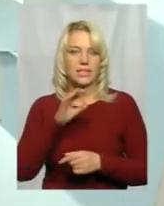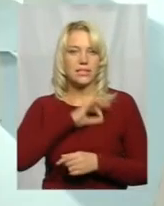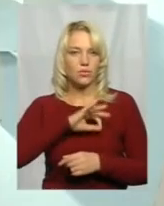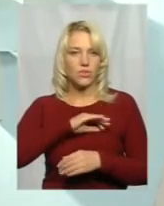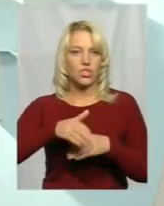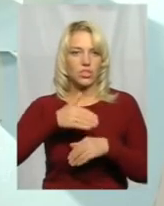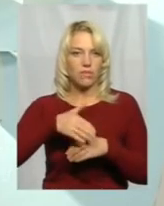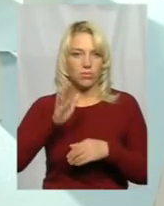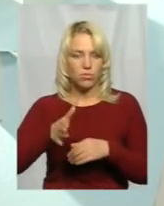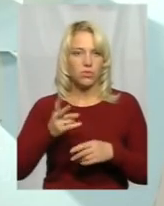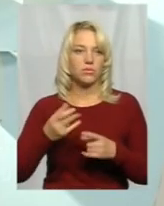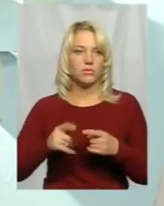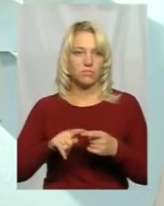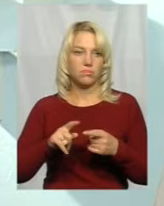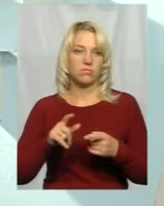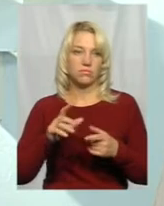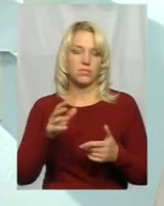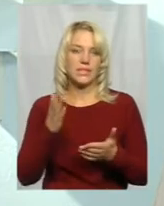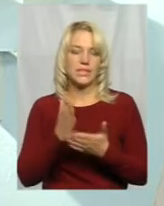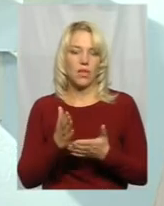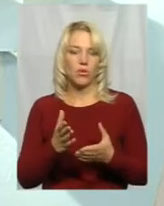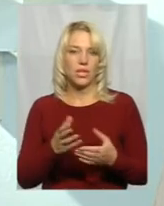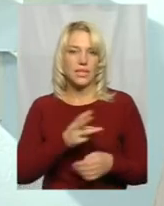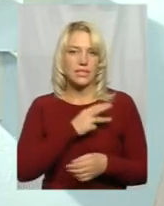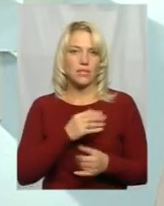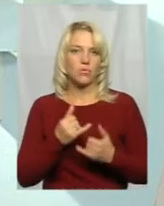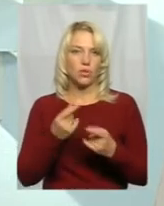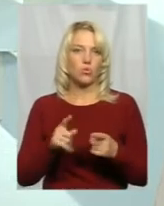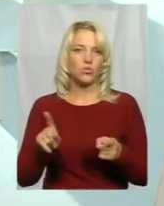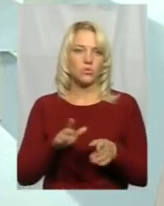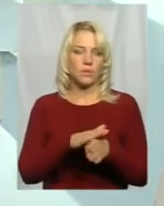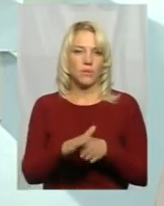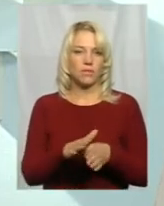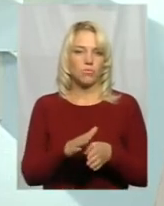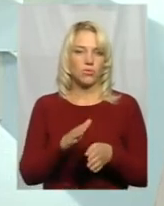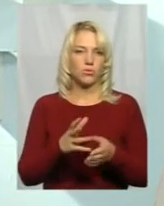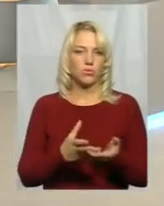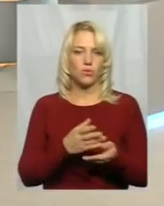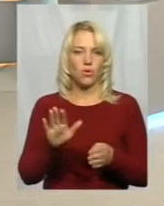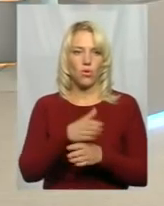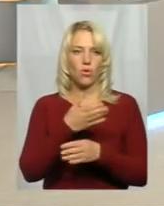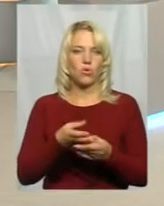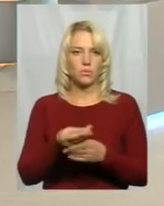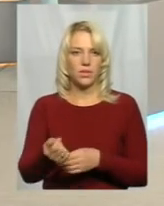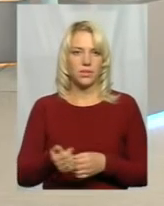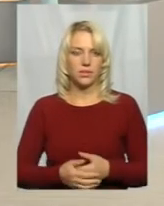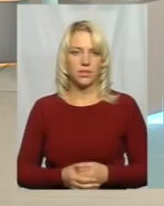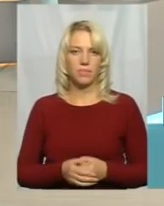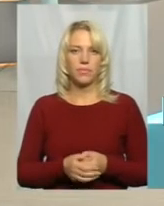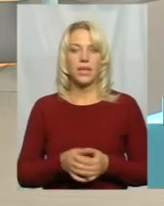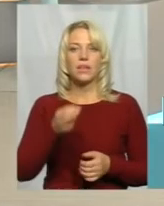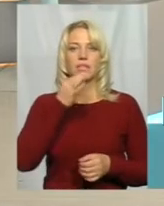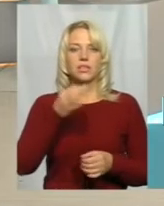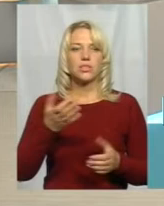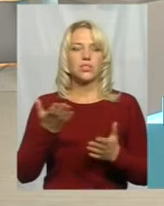штрафних санкцій і, мабуть, це стало стимулем для того, аби заплатити заборгованість по сплаті аліментів. Пане Юрію, а скажіть, які способи